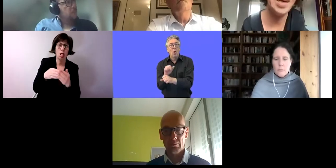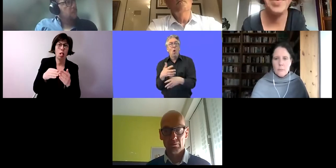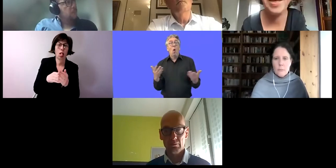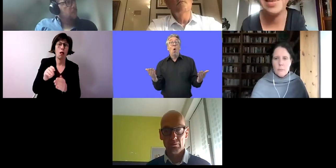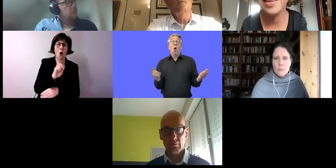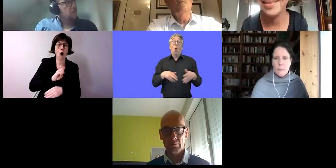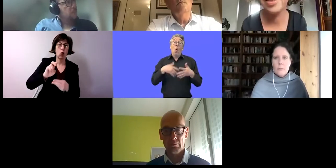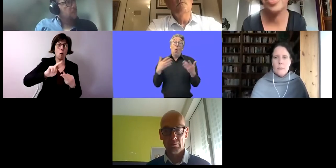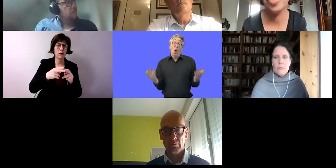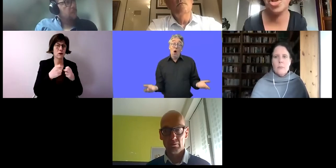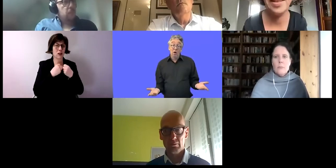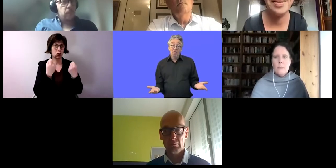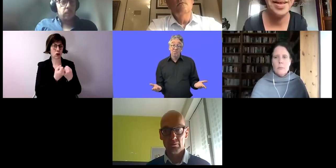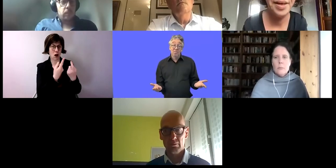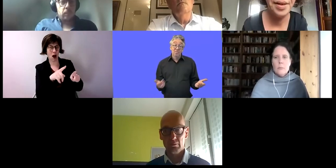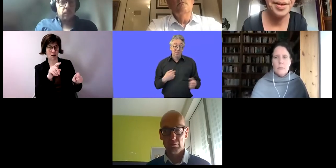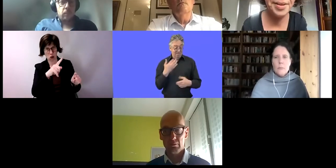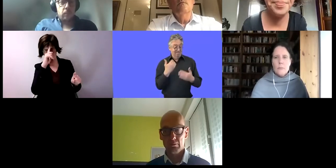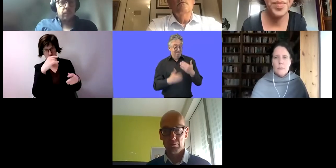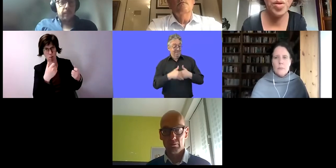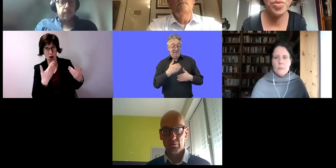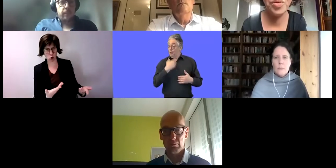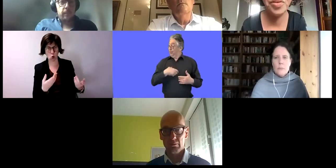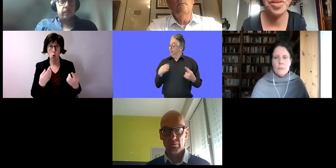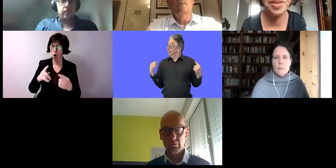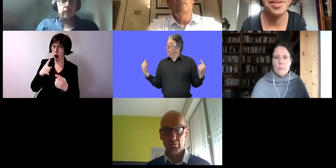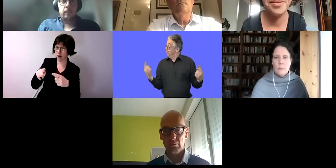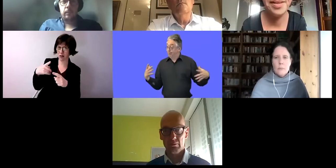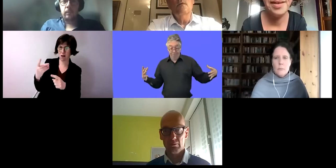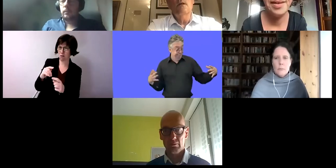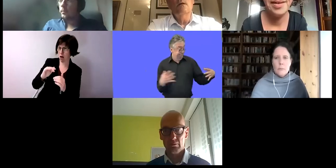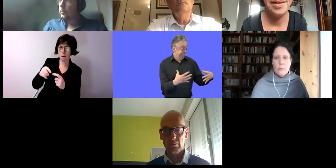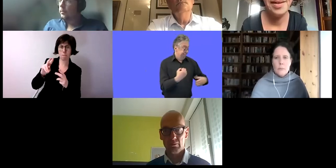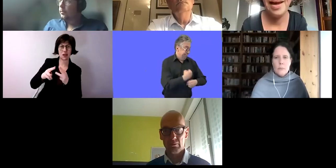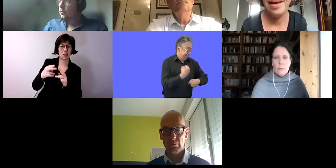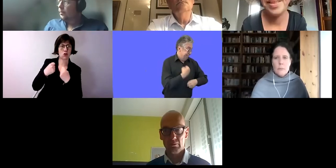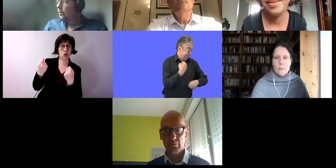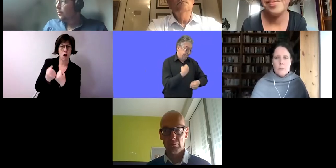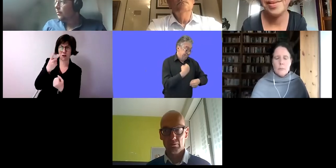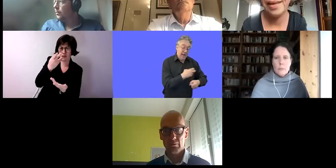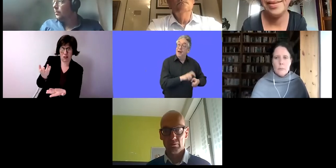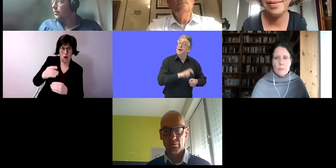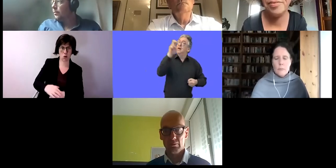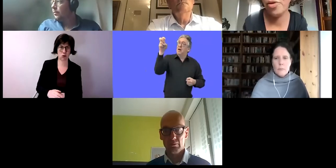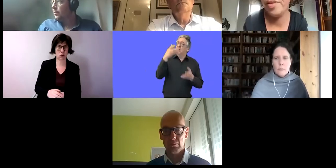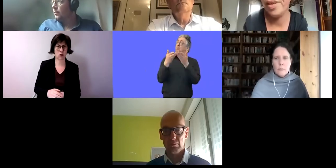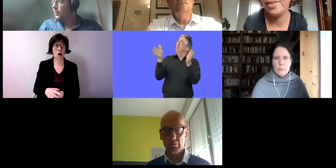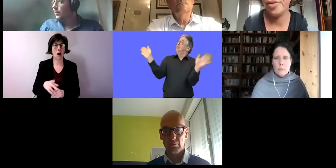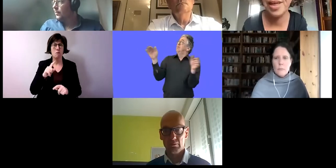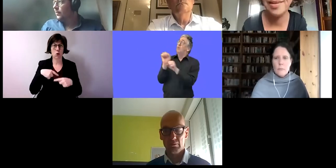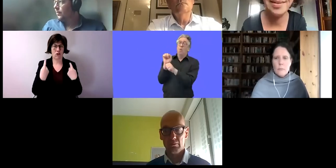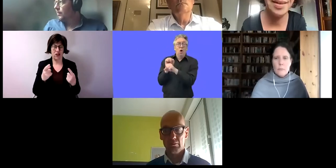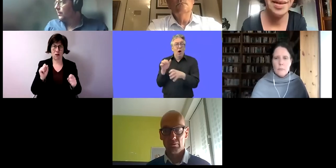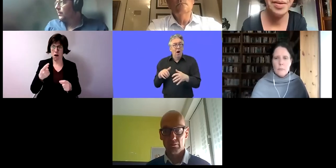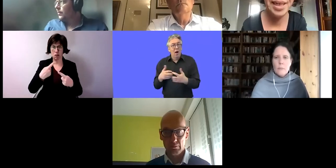Mitgliedstaaten machen es anders als Deutschland? Und ja, was kann hier, wo können wir vielleicht